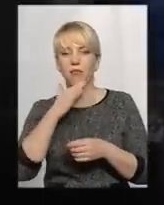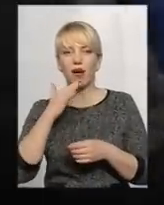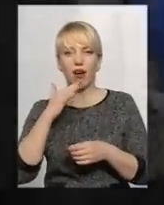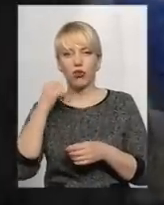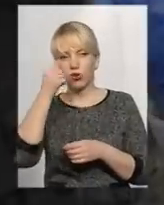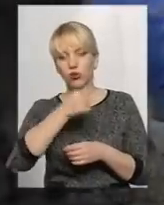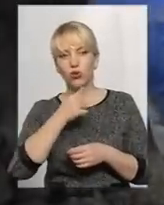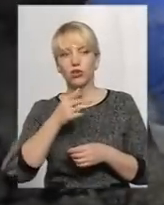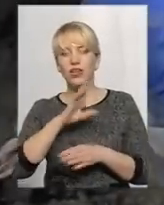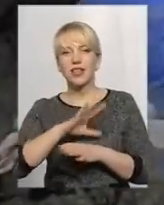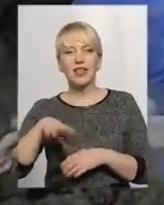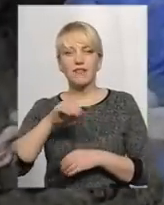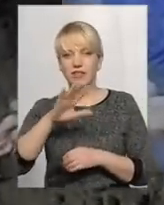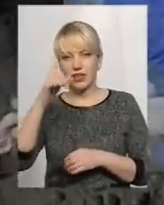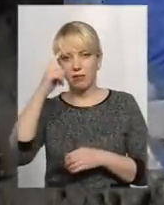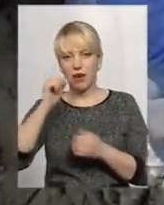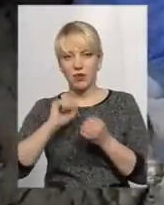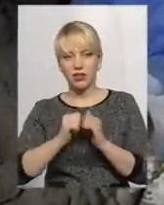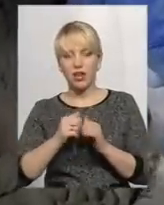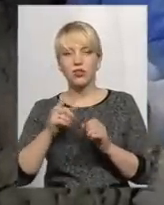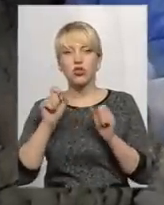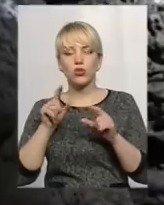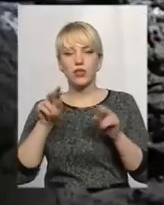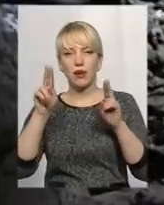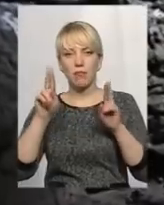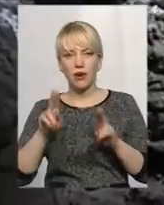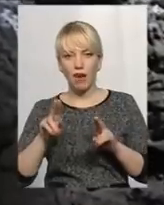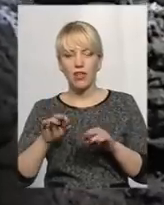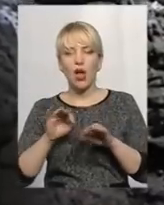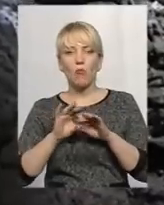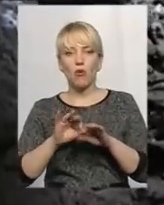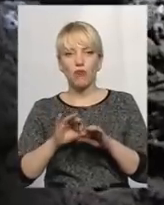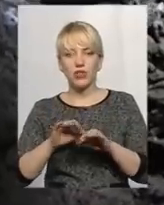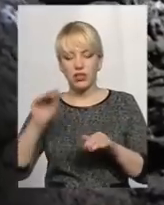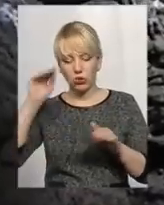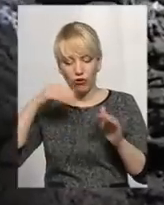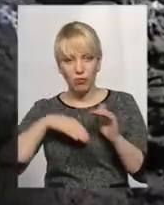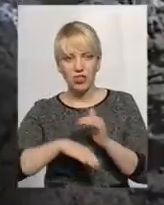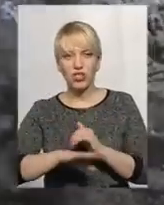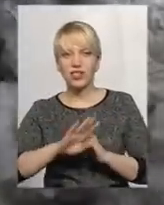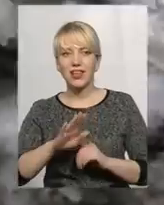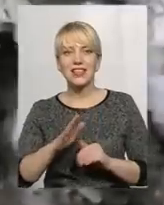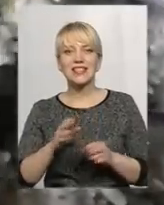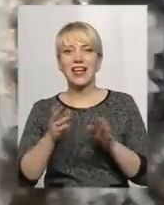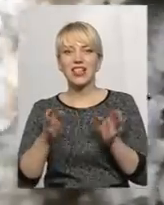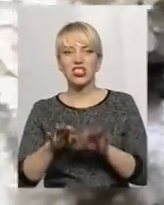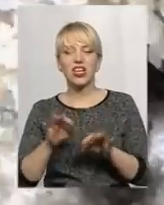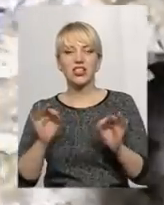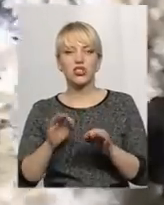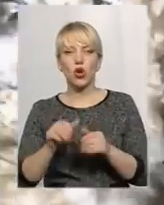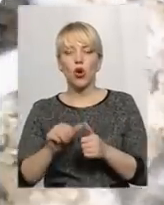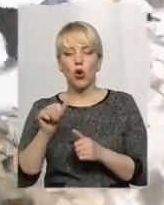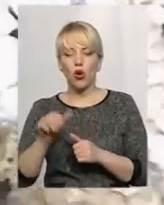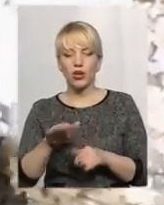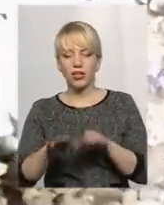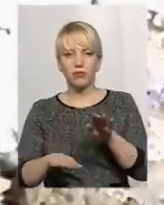не всі з них пам'ятають золоте правило поведінки у печері Не залишати нічого, окрім відбитків ніг Не виносити нічого, окрім